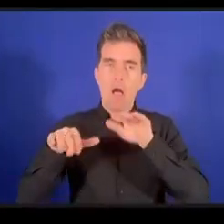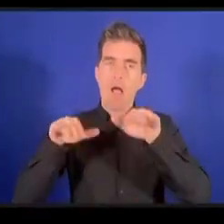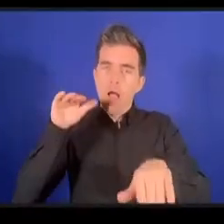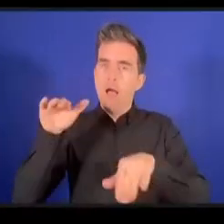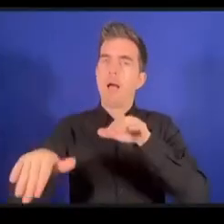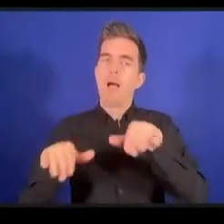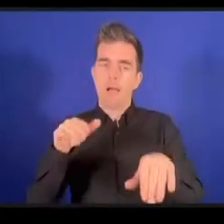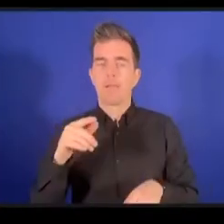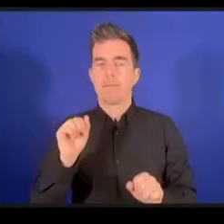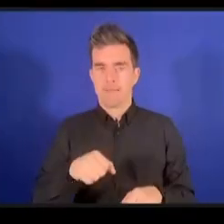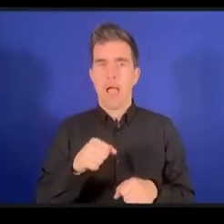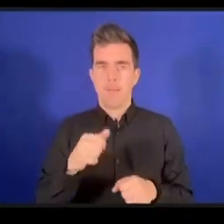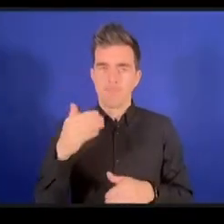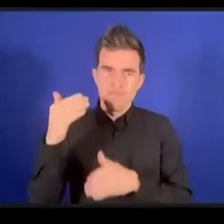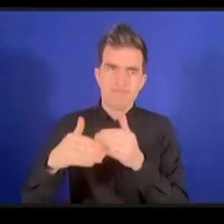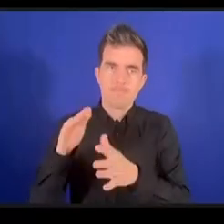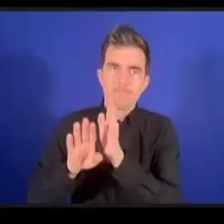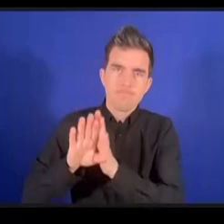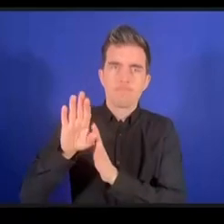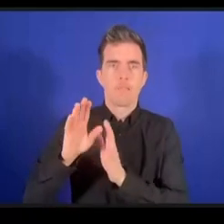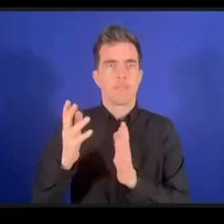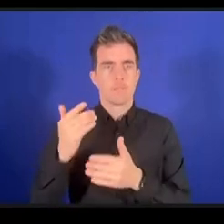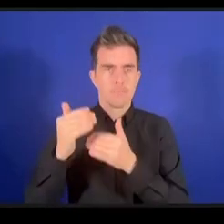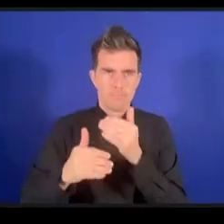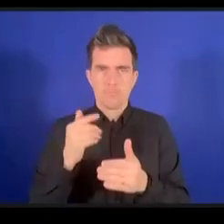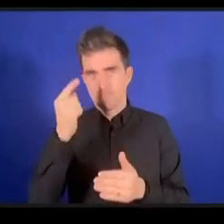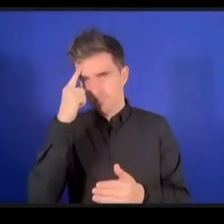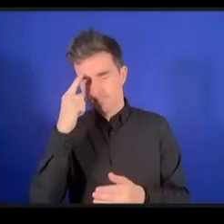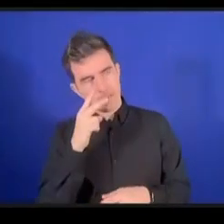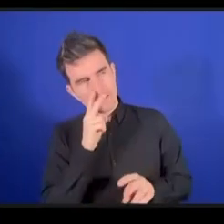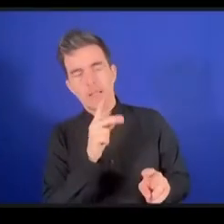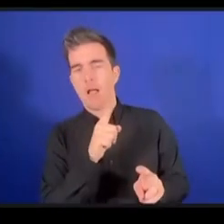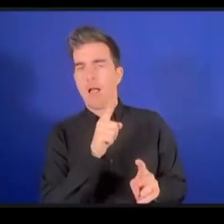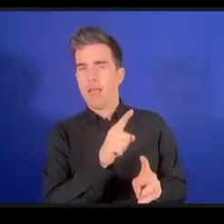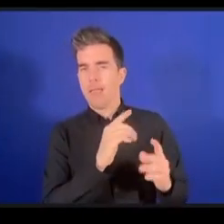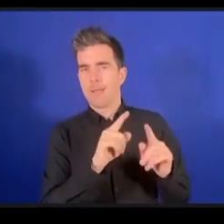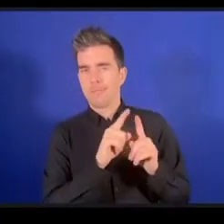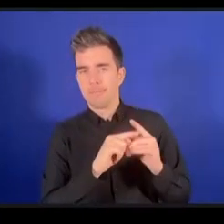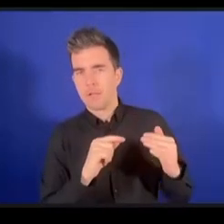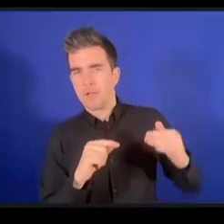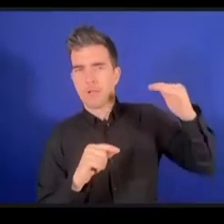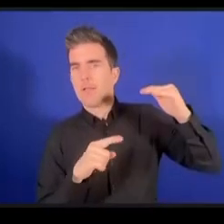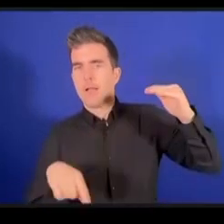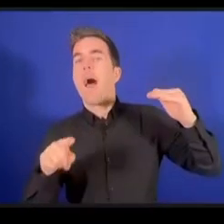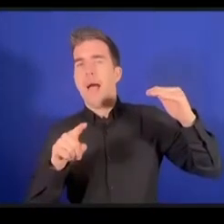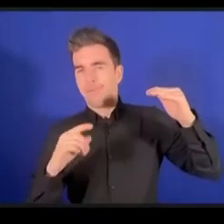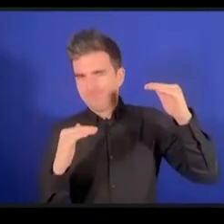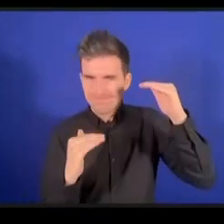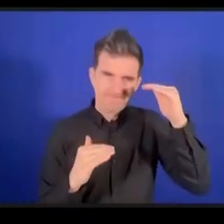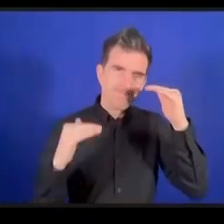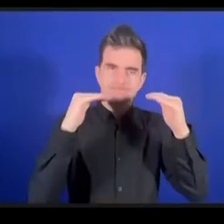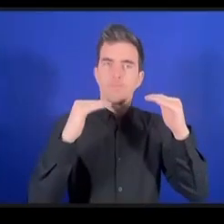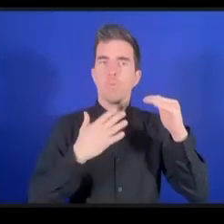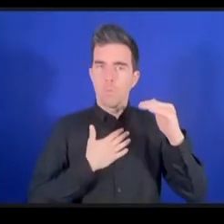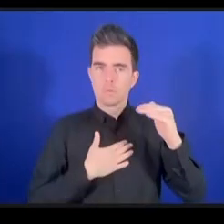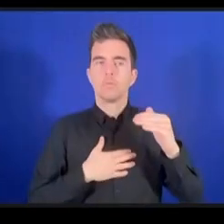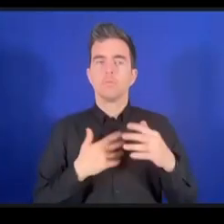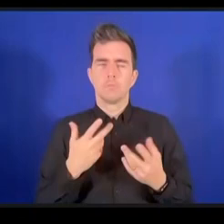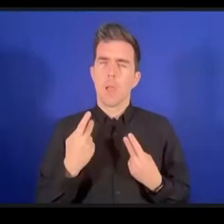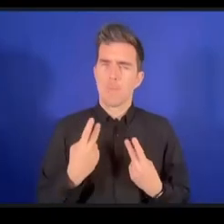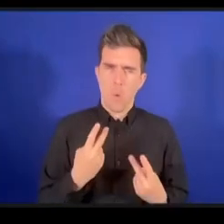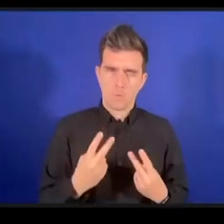كممارسات فضلة هناك أمور تتعلق بإعداد وتطوير